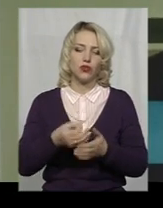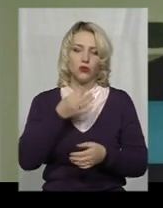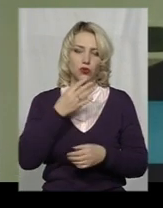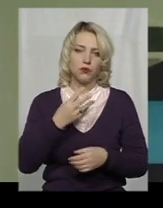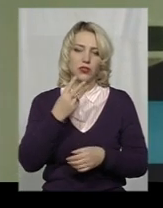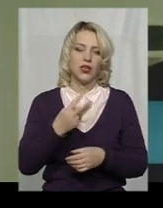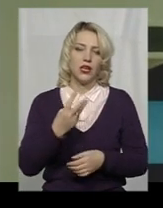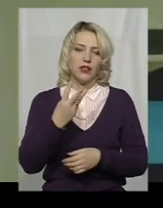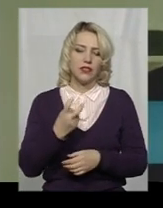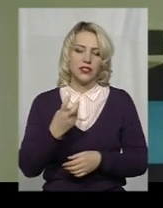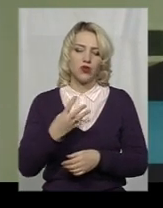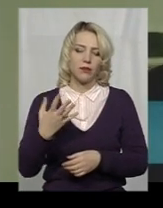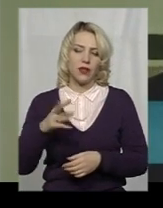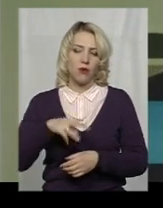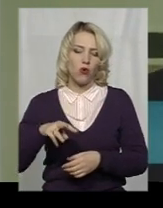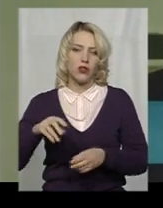мільйонів бюджет розвитку.